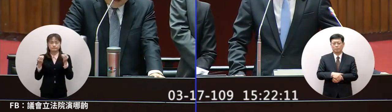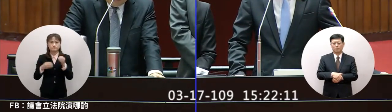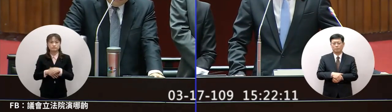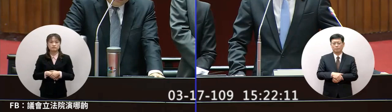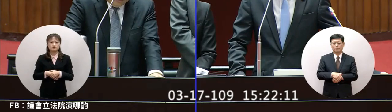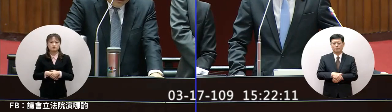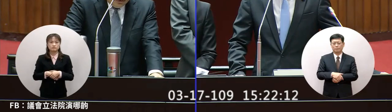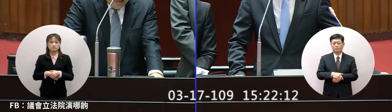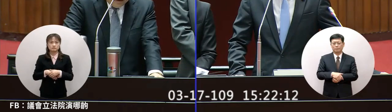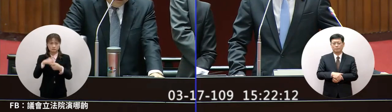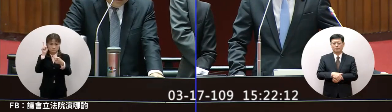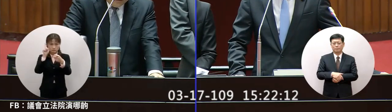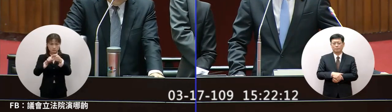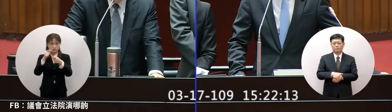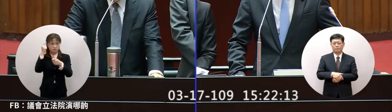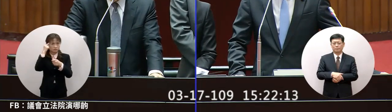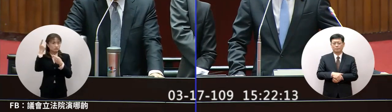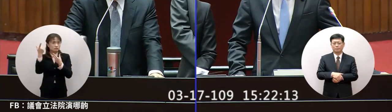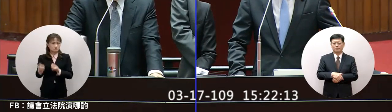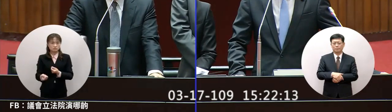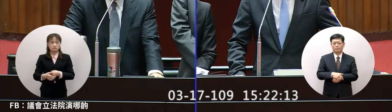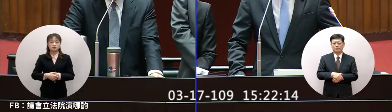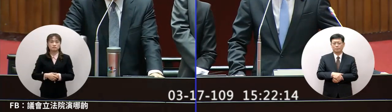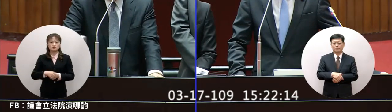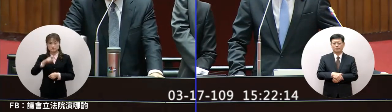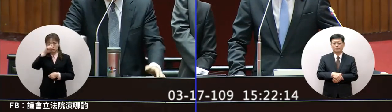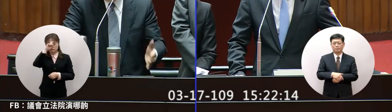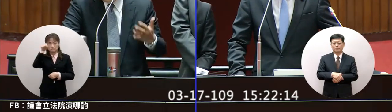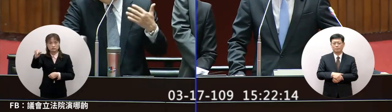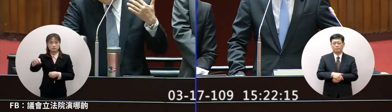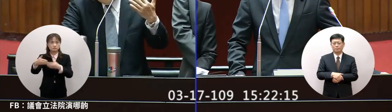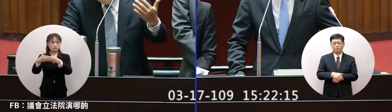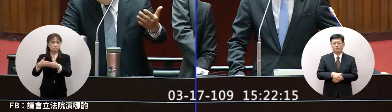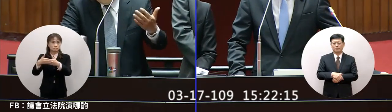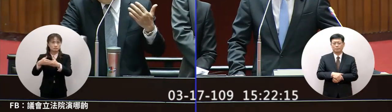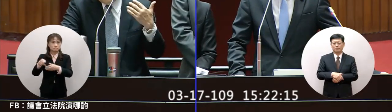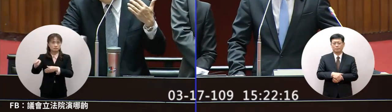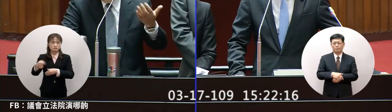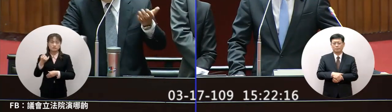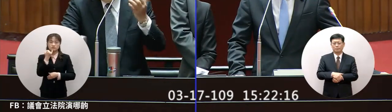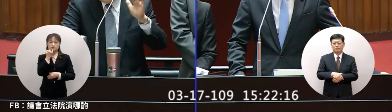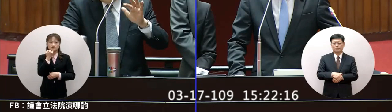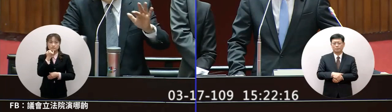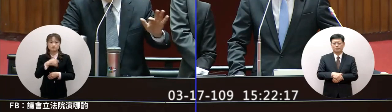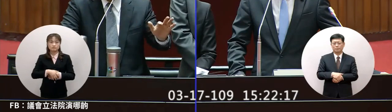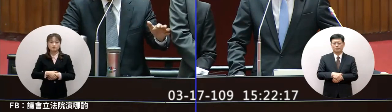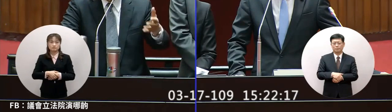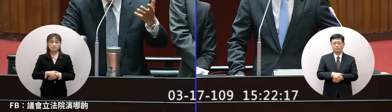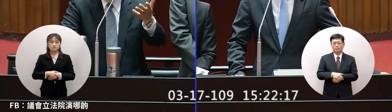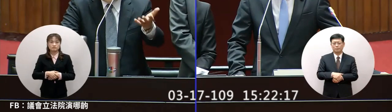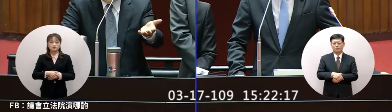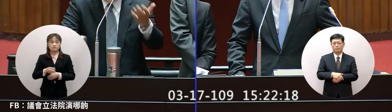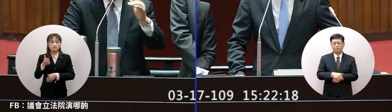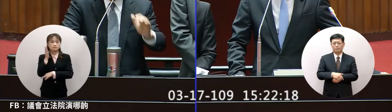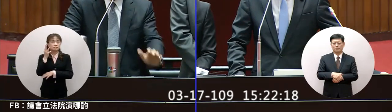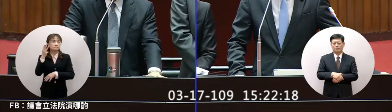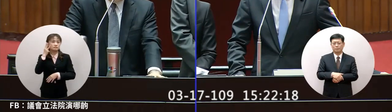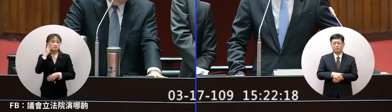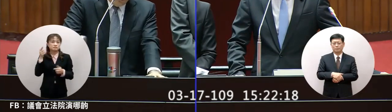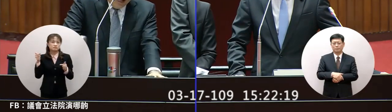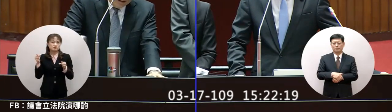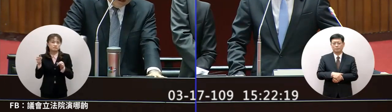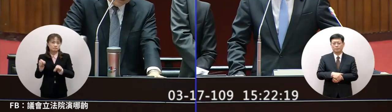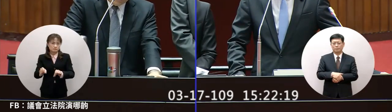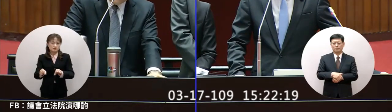我們總希望對岸能夠把這個兩邊少一點政治多一點